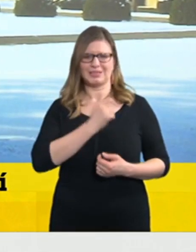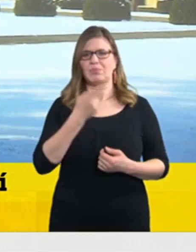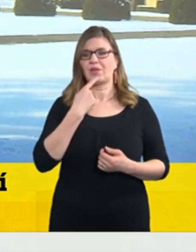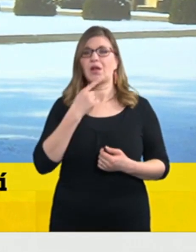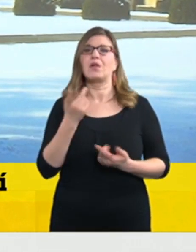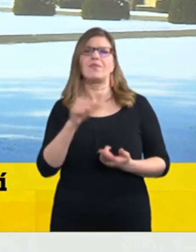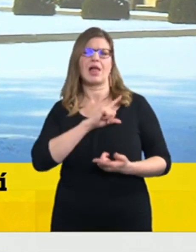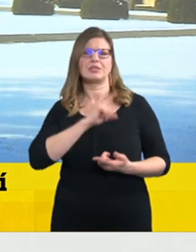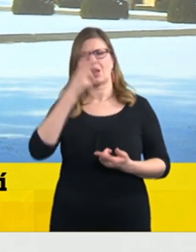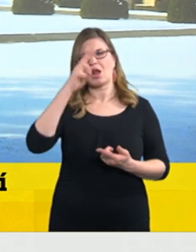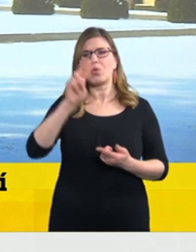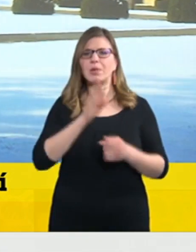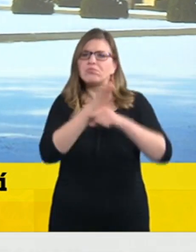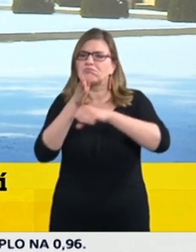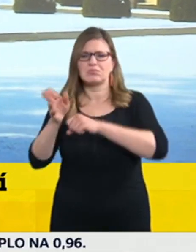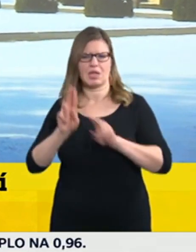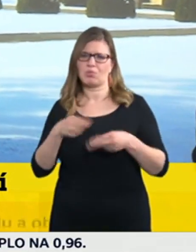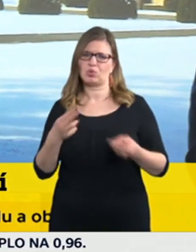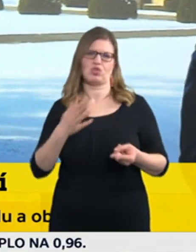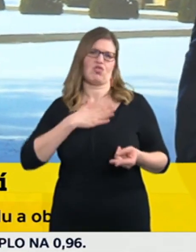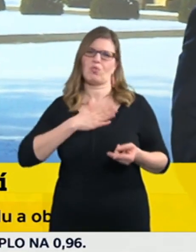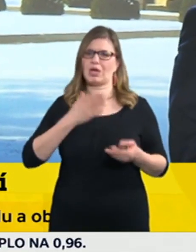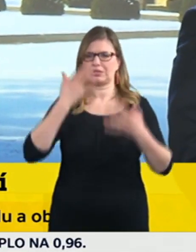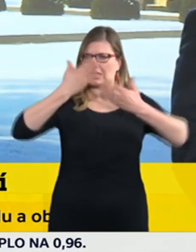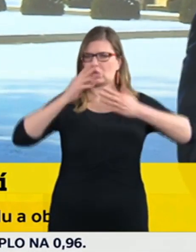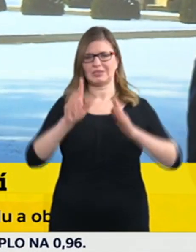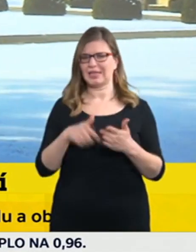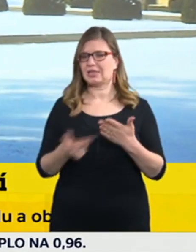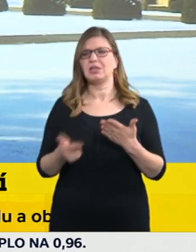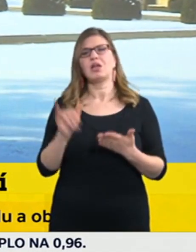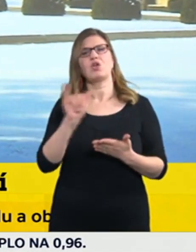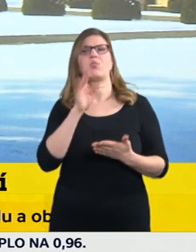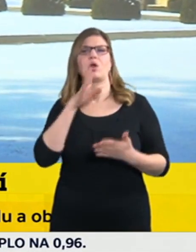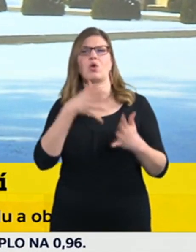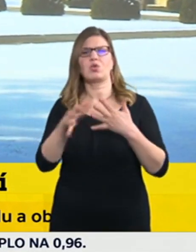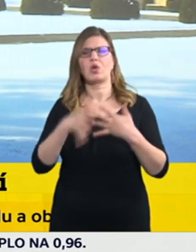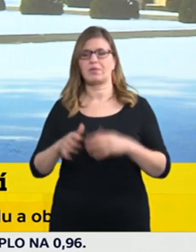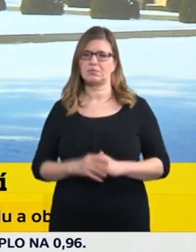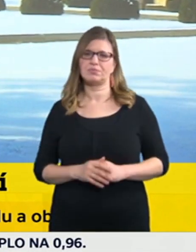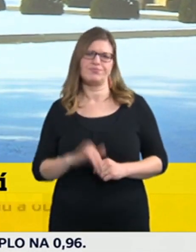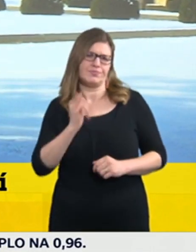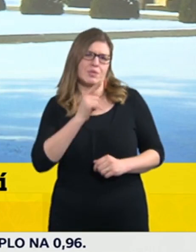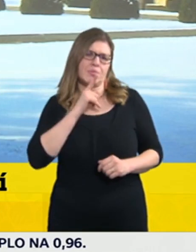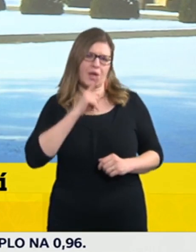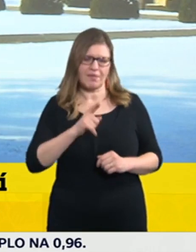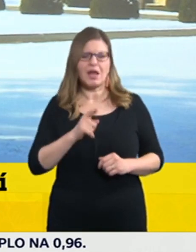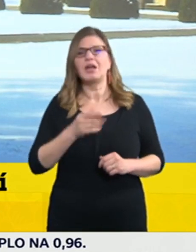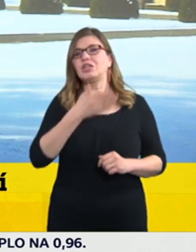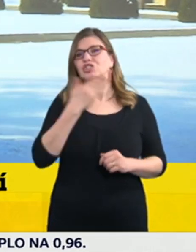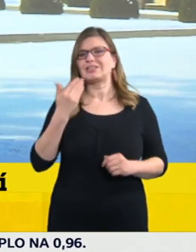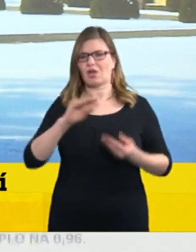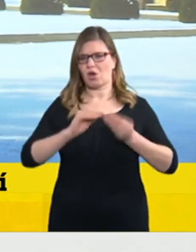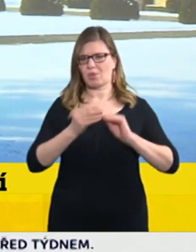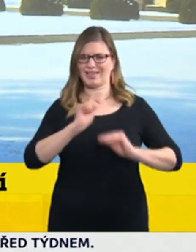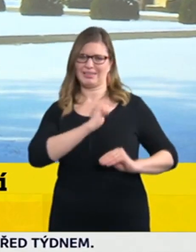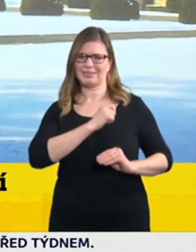toho taky zapojí. Ano, je pravda, že to není v kompetenci České obchodní inspekce, pokud by tam chodila sama, nicméně